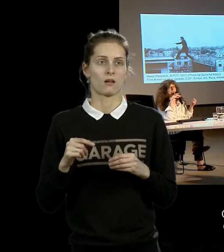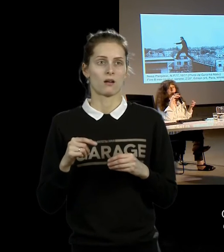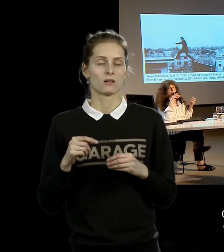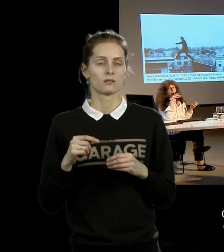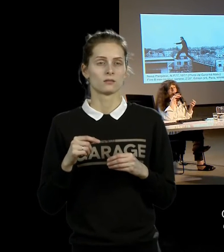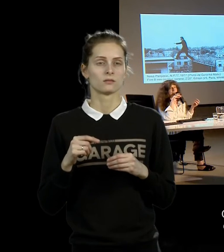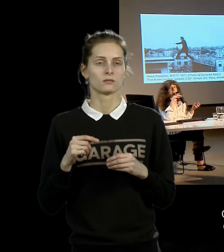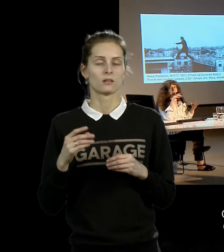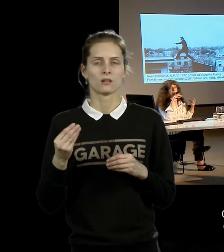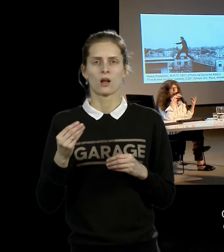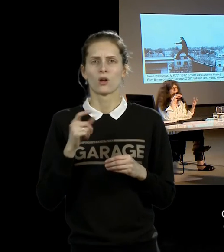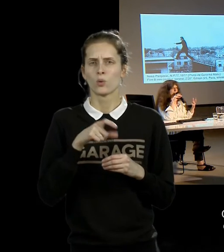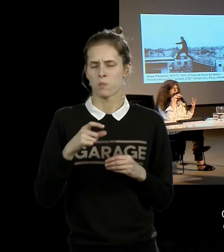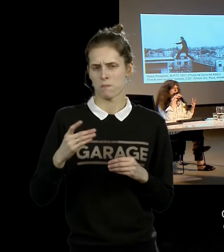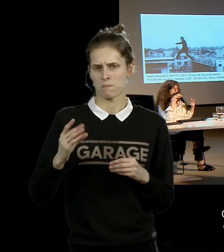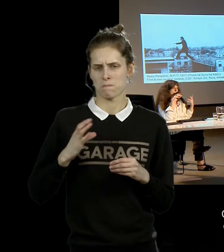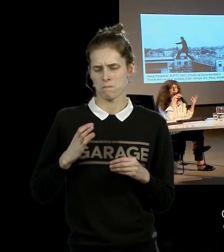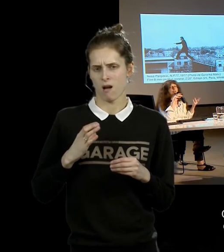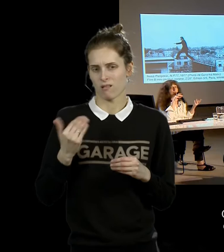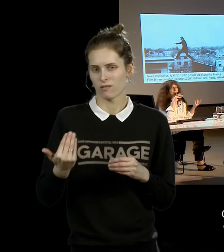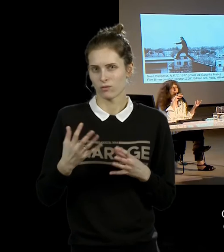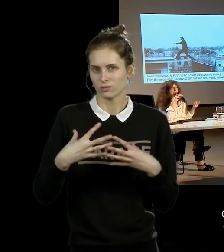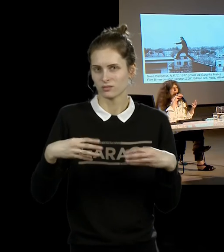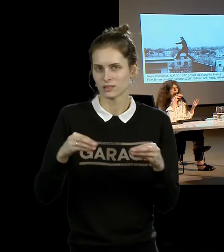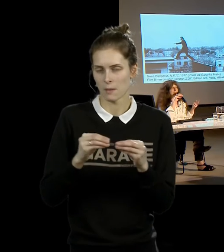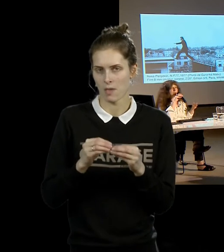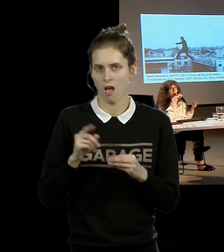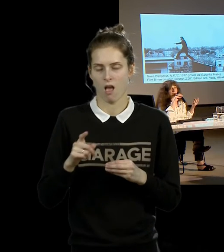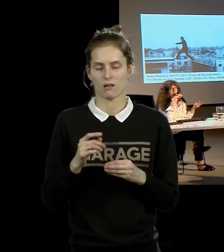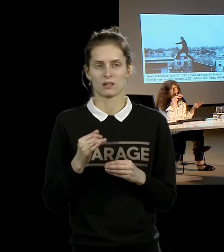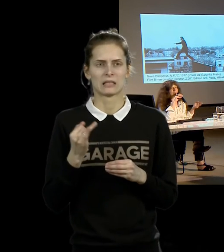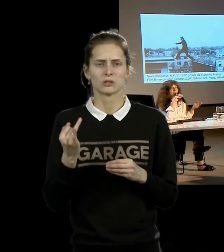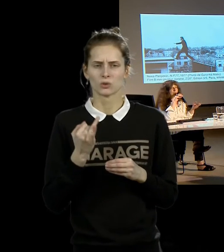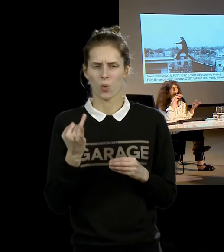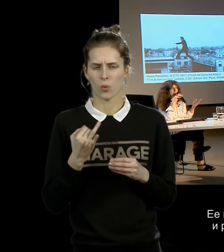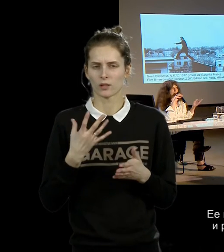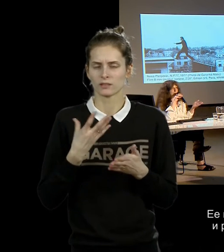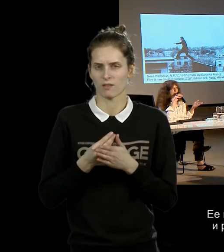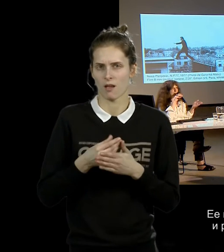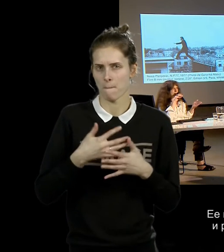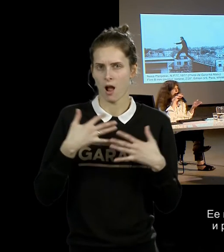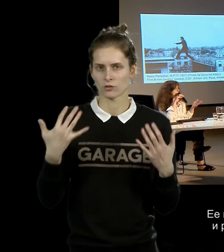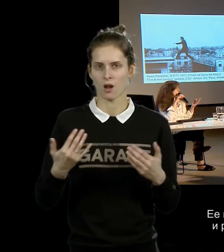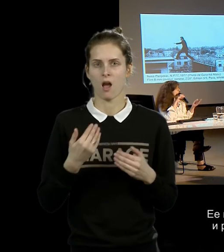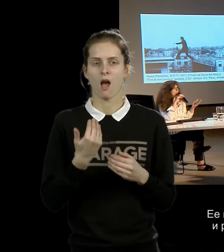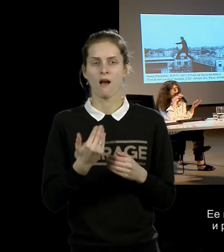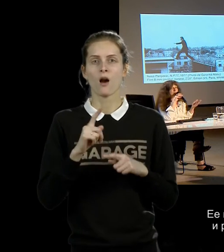семьи с большой традицией, с большой историей. Ее родители были партизанами, ее мать была